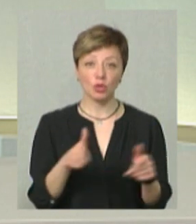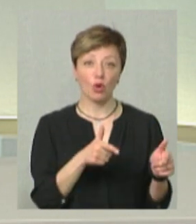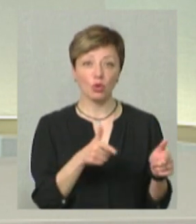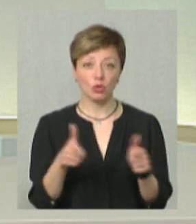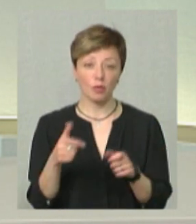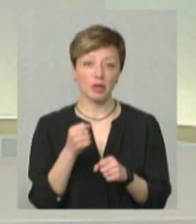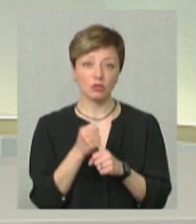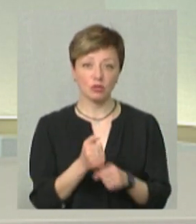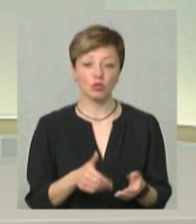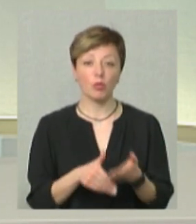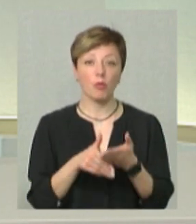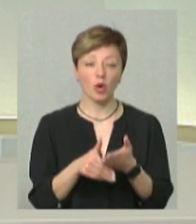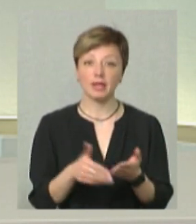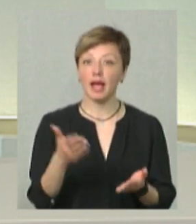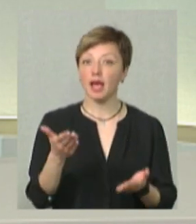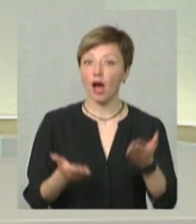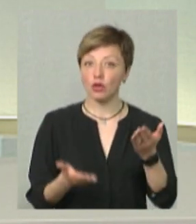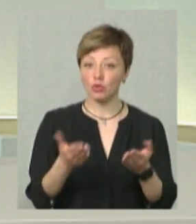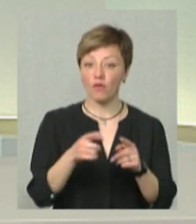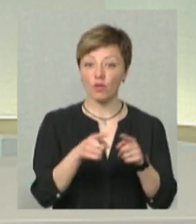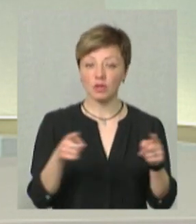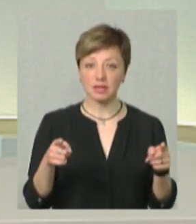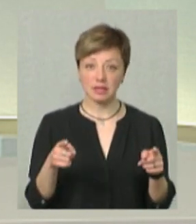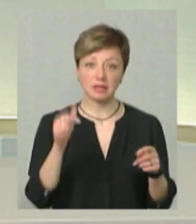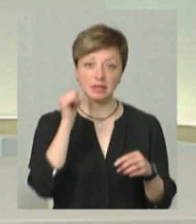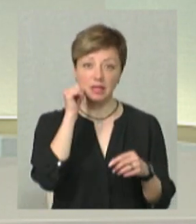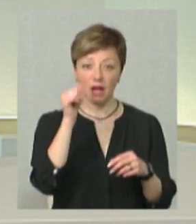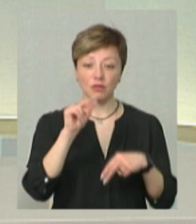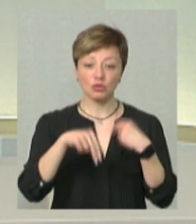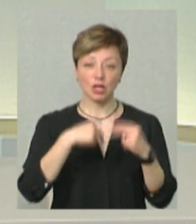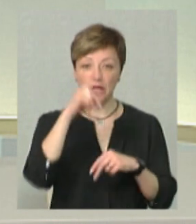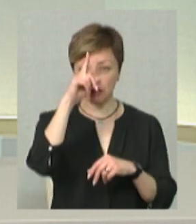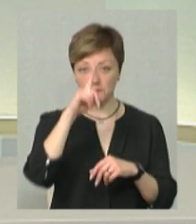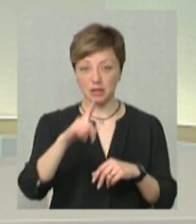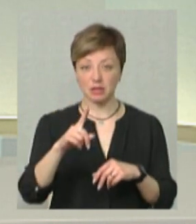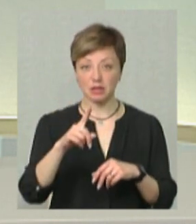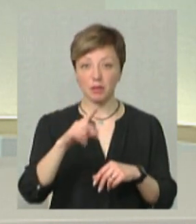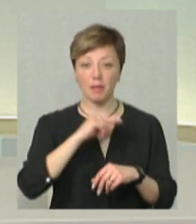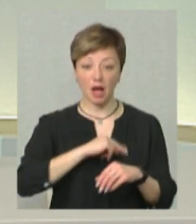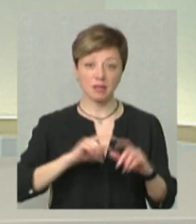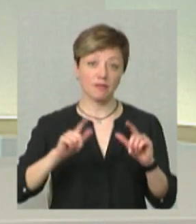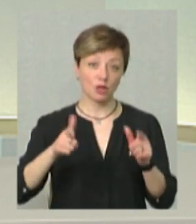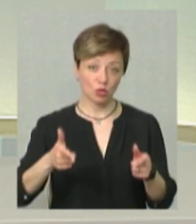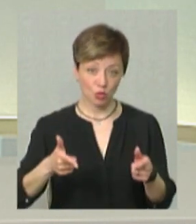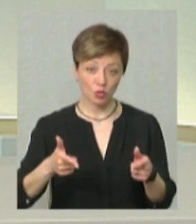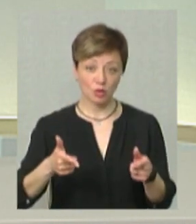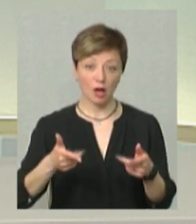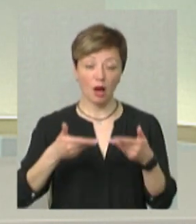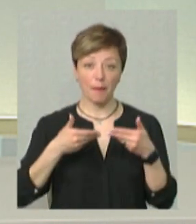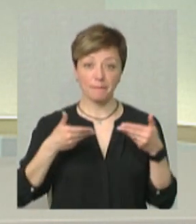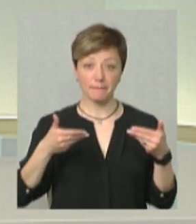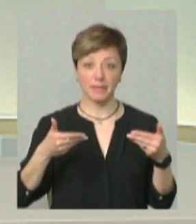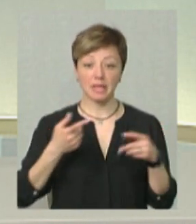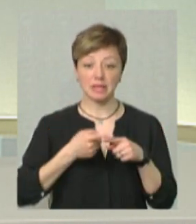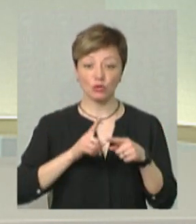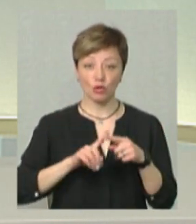працювати, щоб допомогти. Ну, якщо вони завтра, через місяць працевлаштуються, а ми